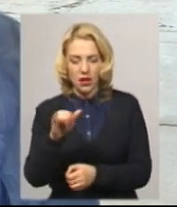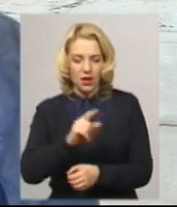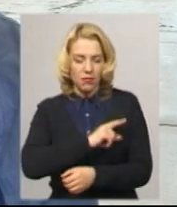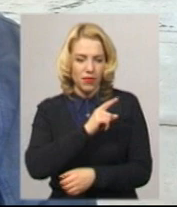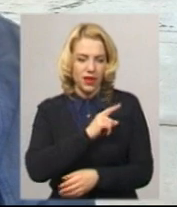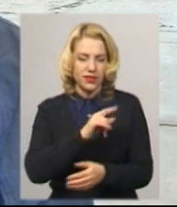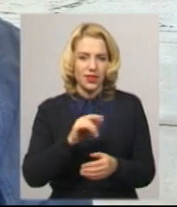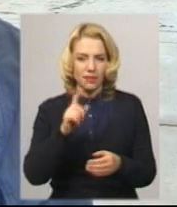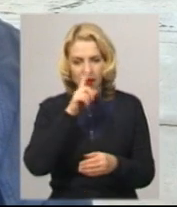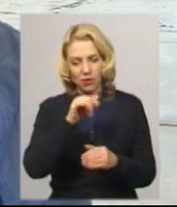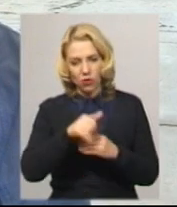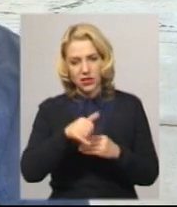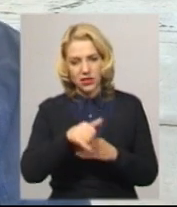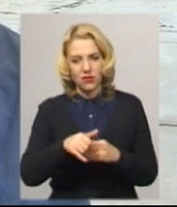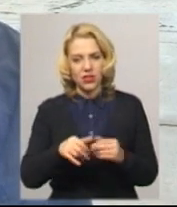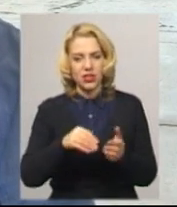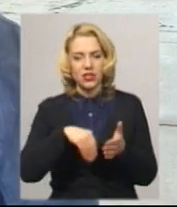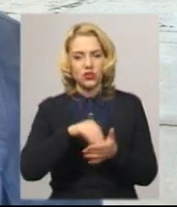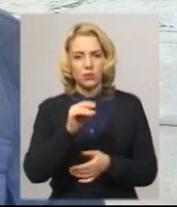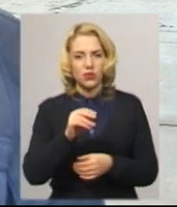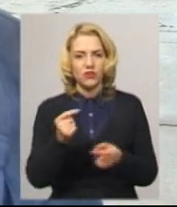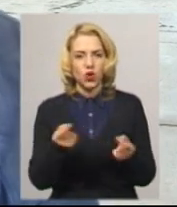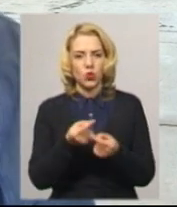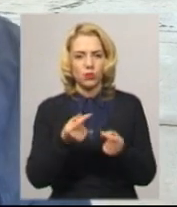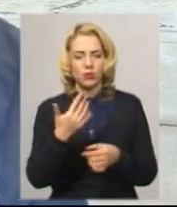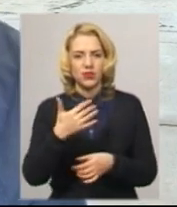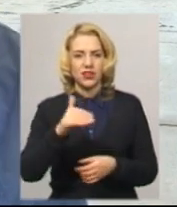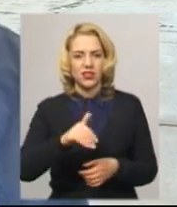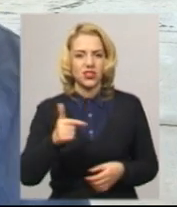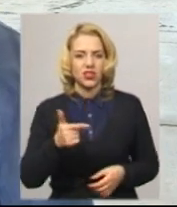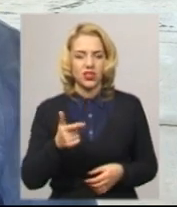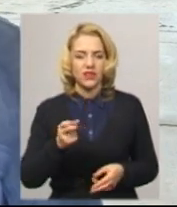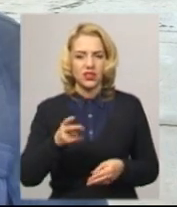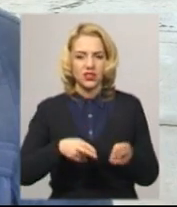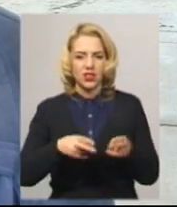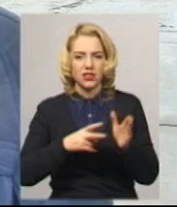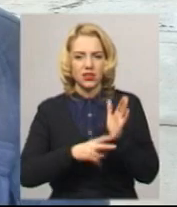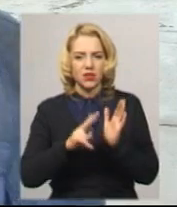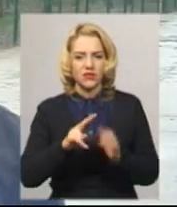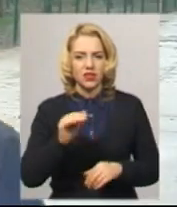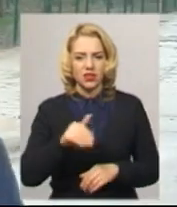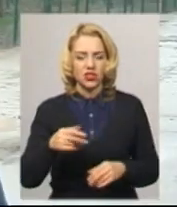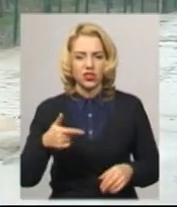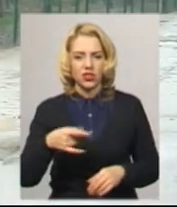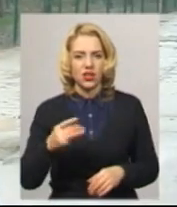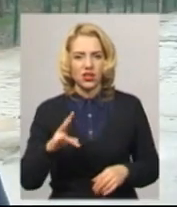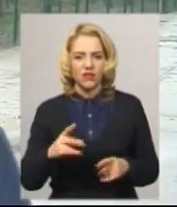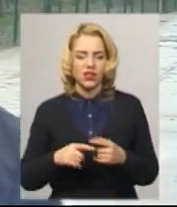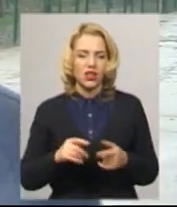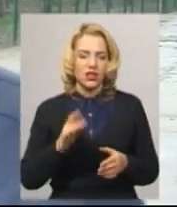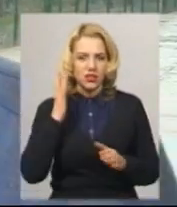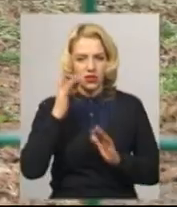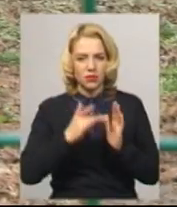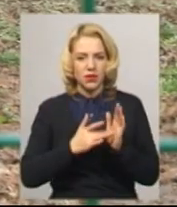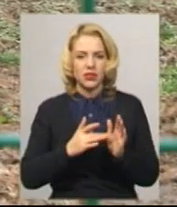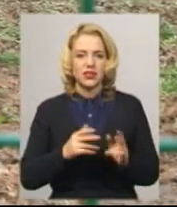паливомостильні матеріали, закупівля крупи, це більше 50 тисяч гривень, і на стерилізацію 72 тисячі гривень. Цілонаправленно стерилізуємо